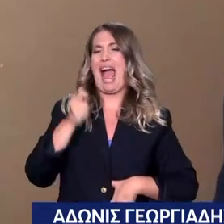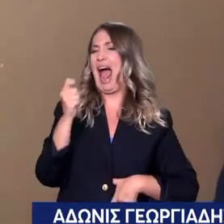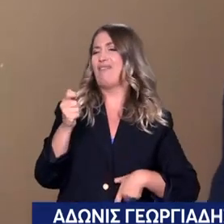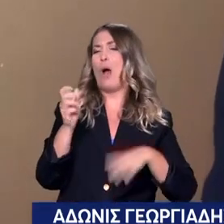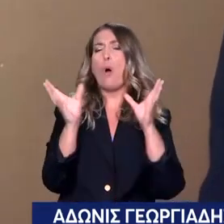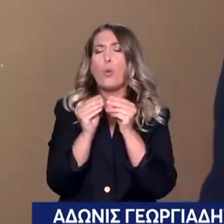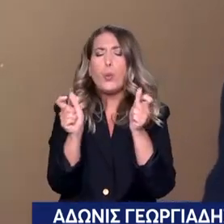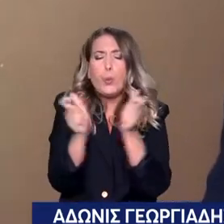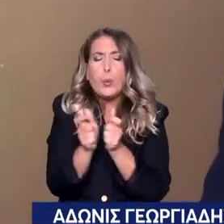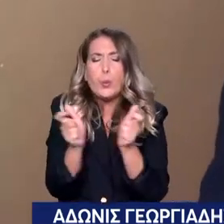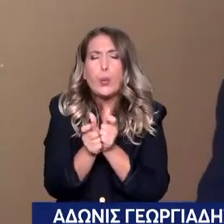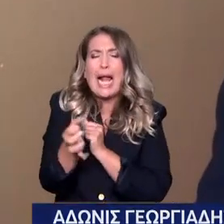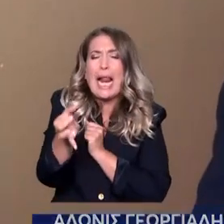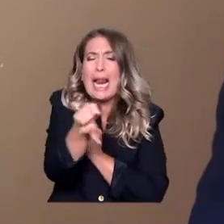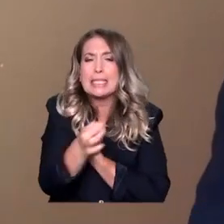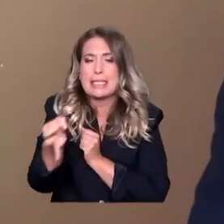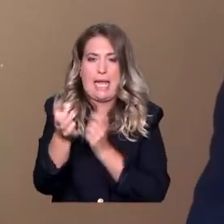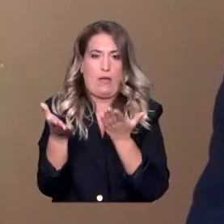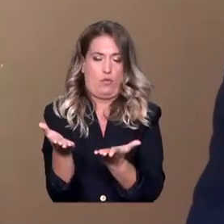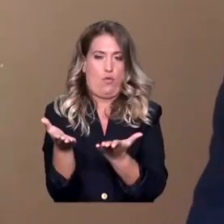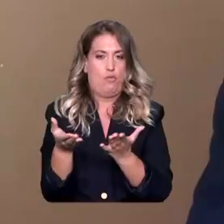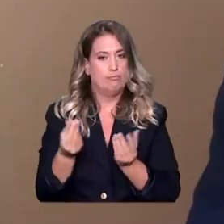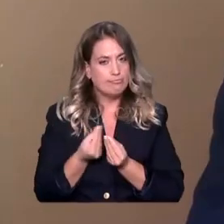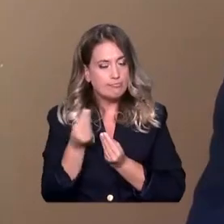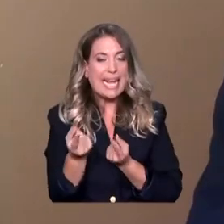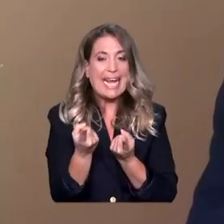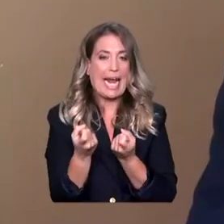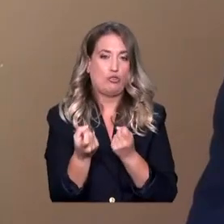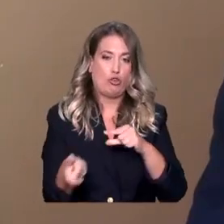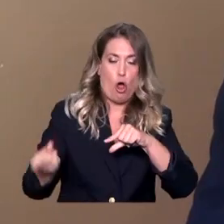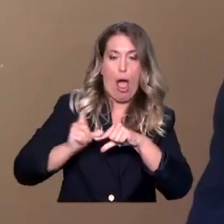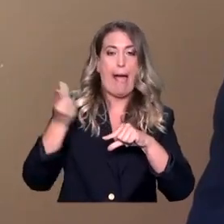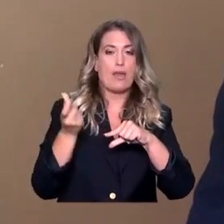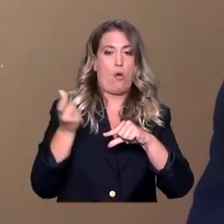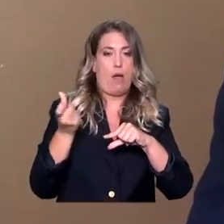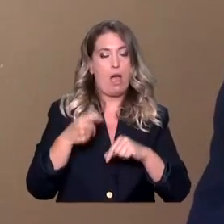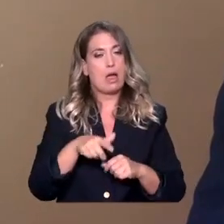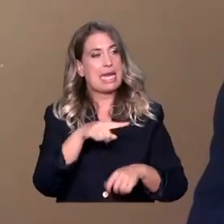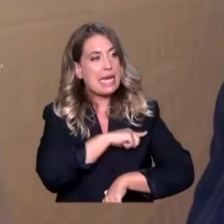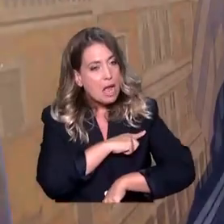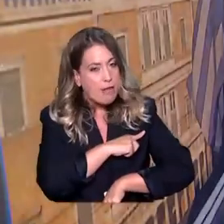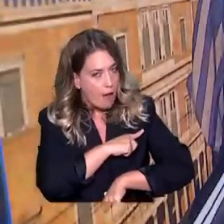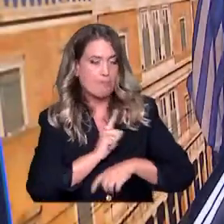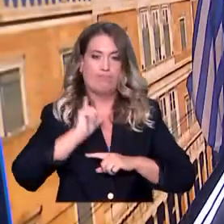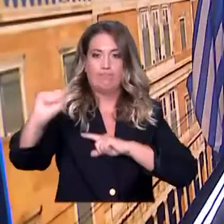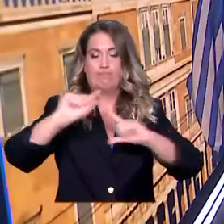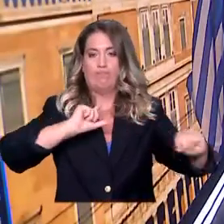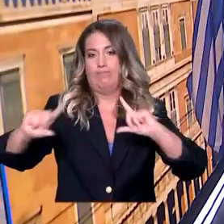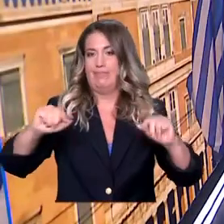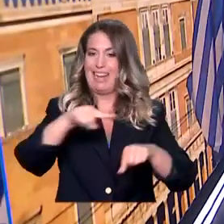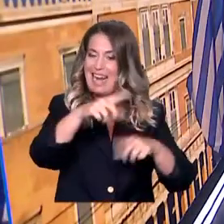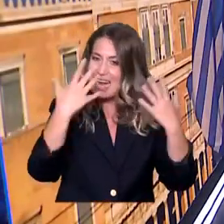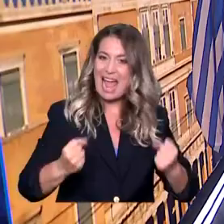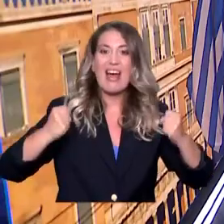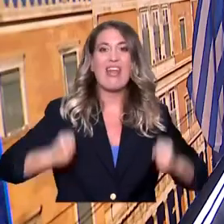Μακάρι να είναι αυτή η λύση. Και σας το λέω γιατί τις ελείψεις στα νοσοκομεία τις ξέρουμε και τις βλέπουμε. Και τις βλέπουμε στα ρεπορτάζ,